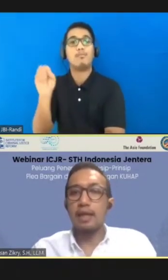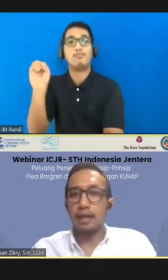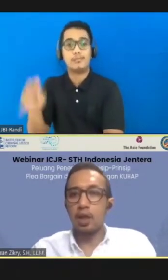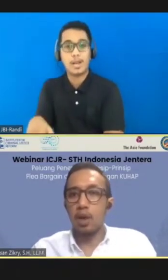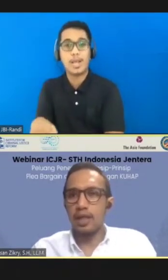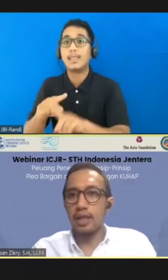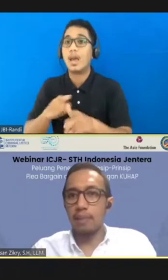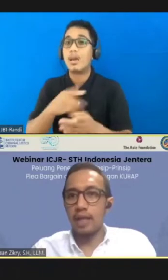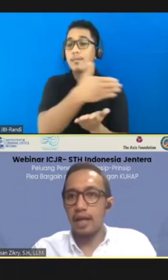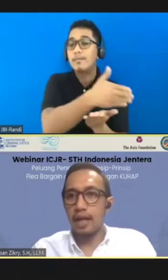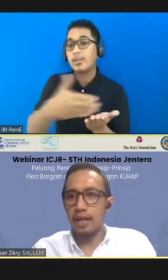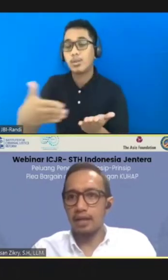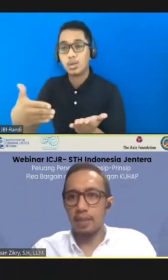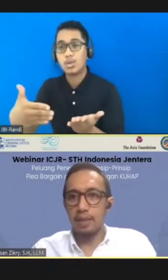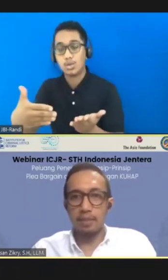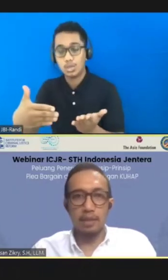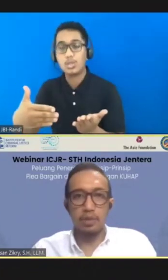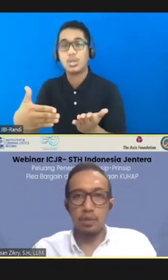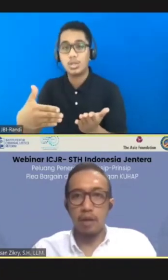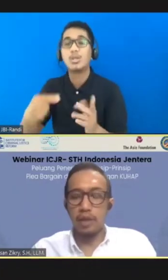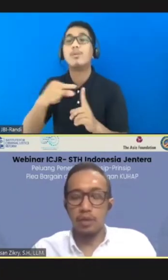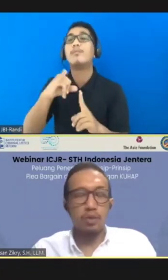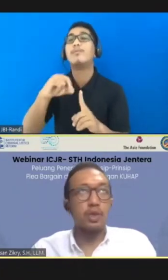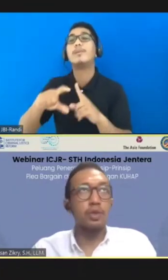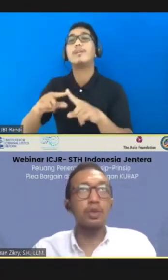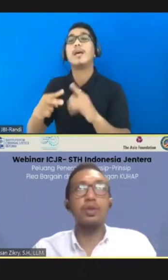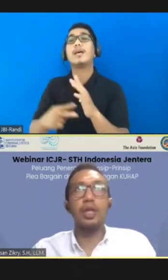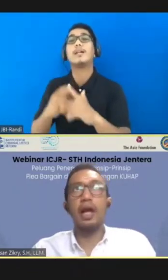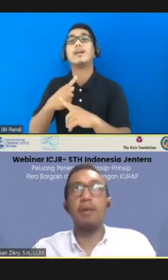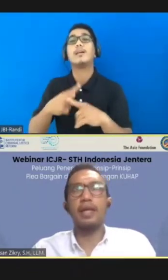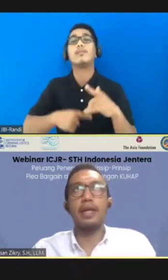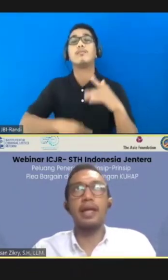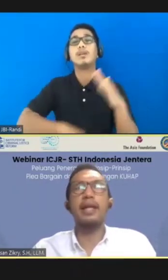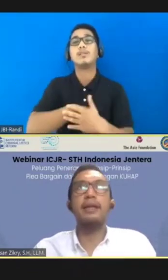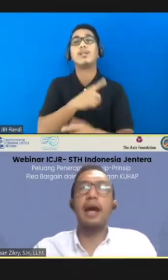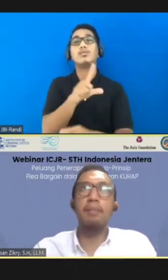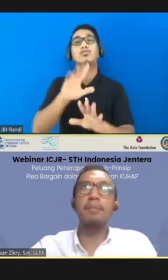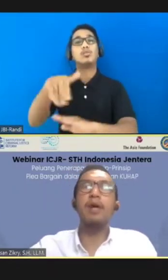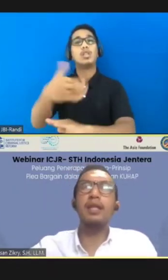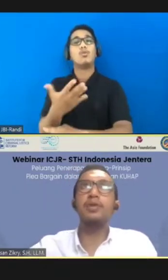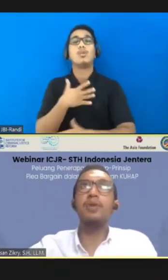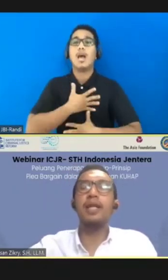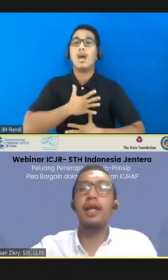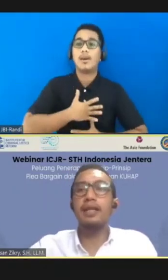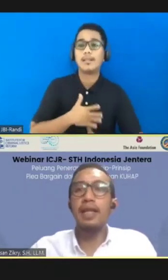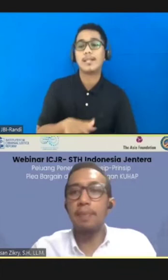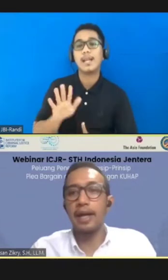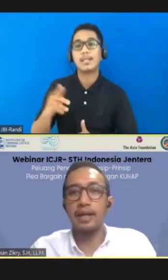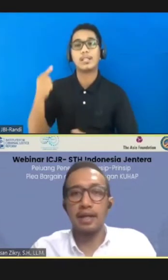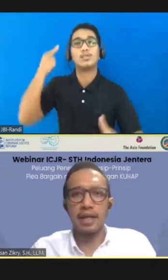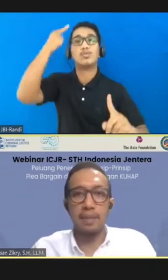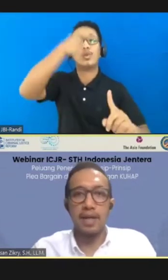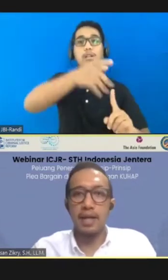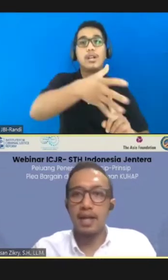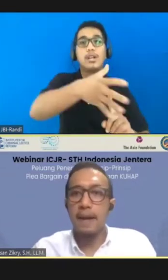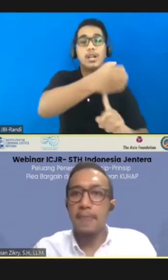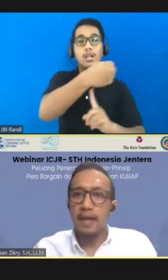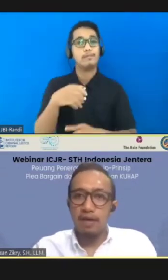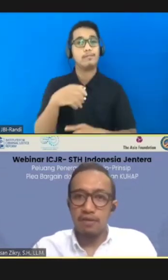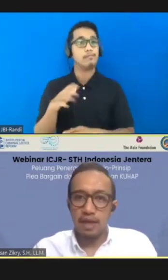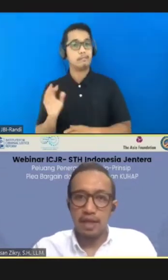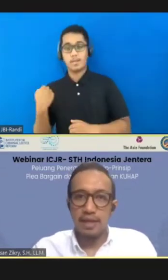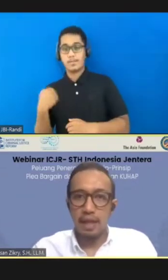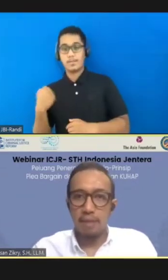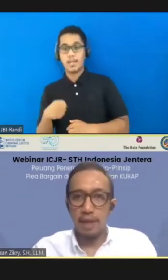pembatasan kategori tindak pidana, yang ancaman maksimal 7 tahun itu, justru kita khawatirkan nanti akan membuat tujuannya tidak tercapai. Kenapa? Karena